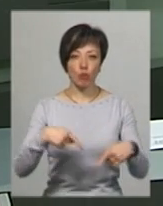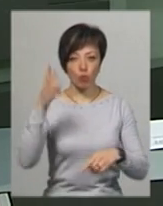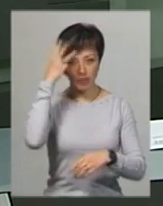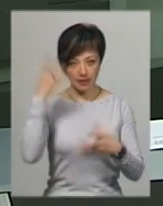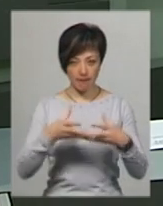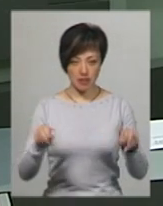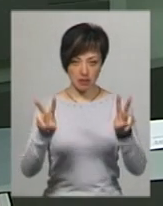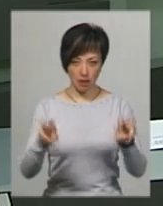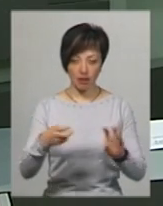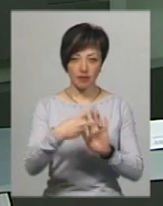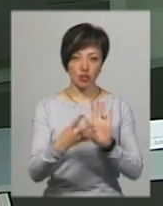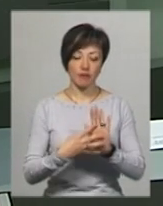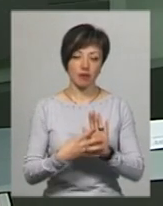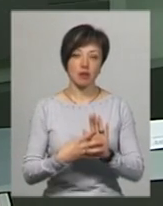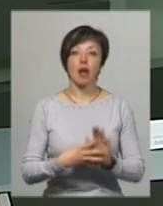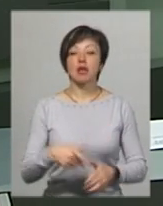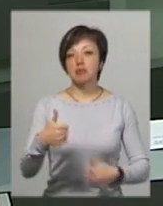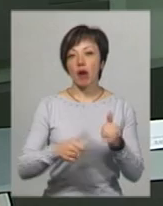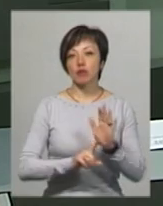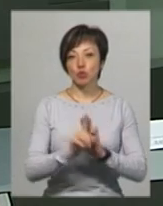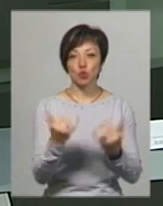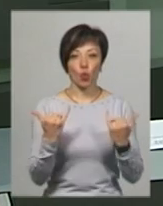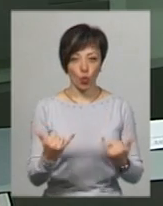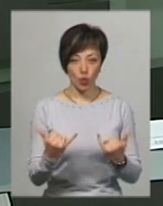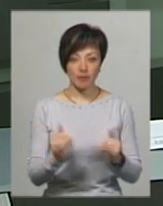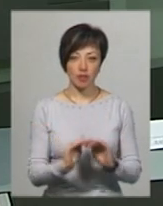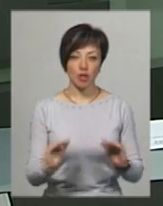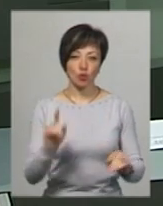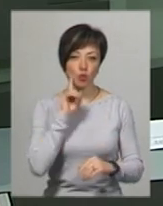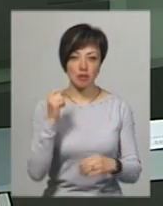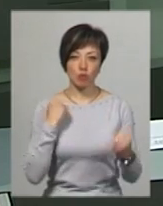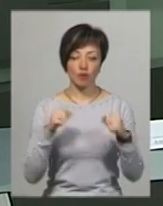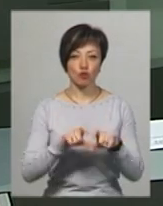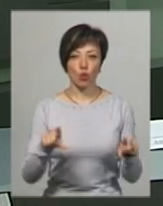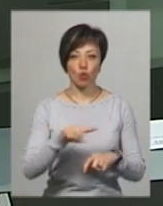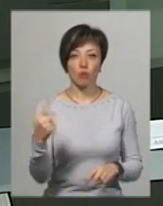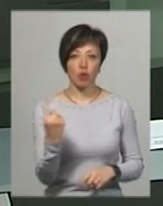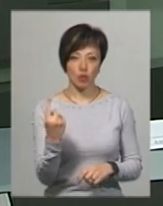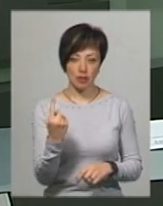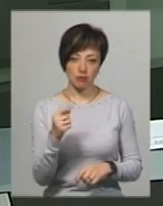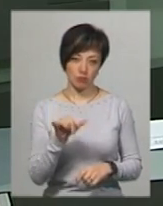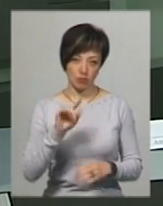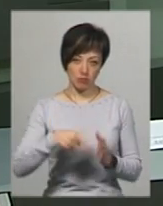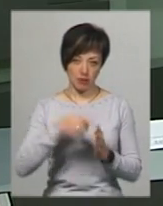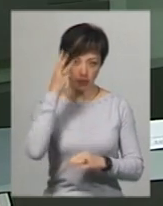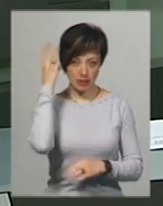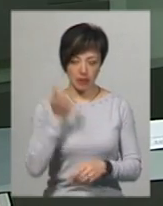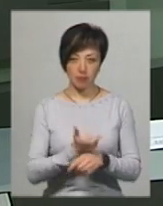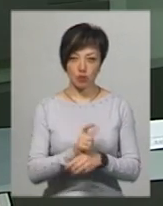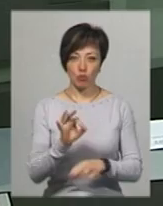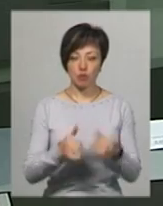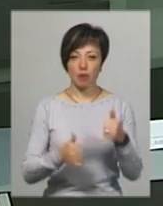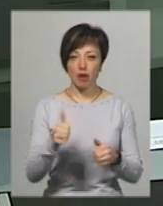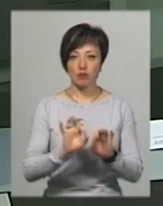«Подільська весна-2019». Змагання розпочались сьогодні у дитячо-юнацькій спортивній школі номер один, що в Хмельницькому. Більше про